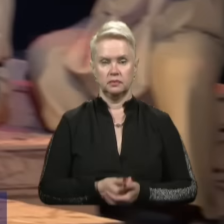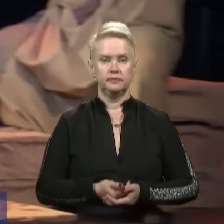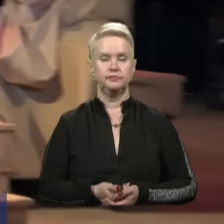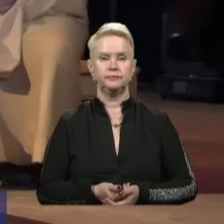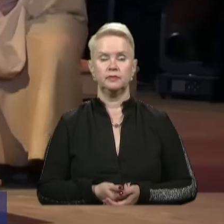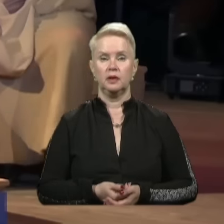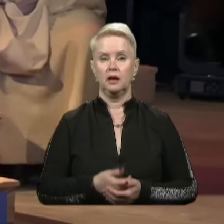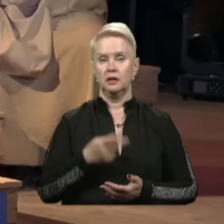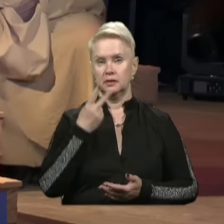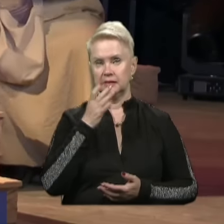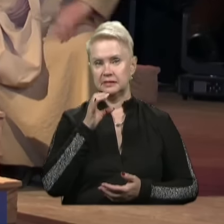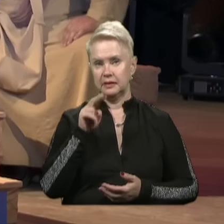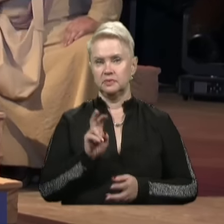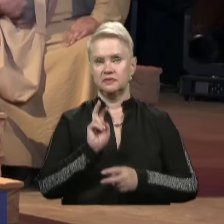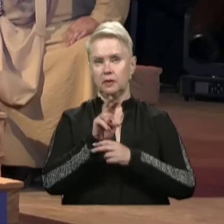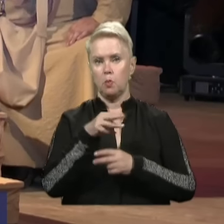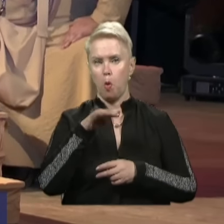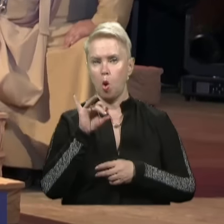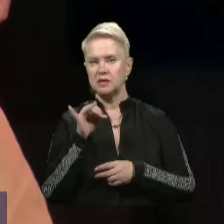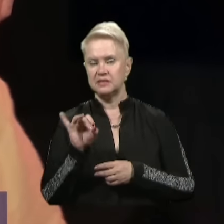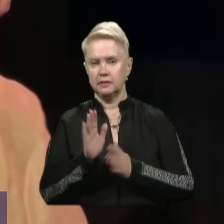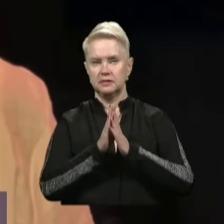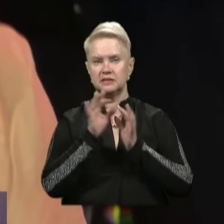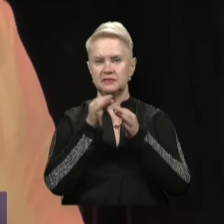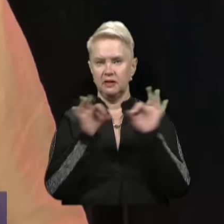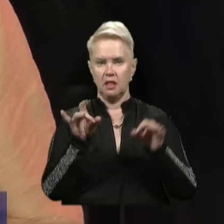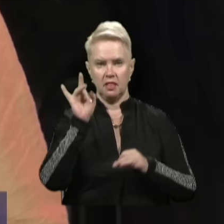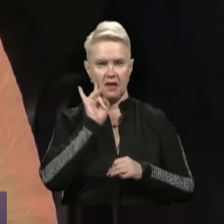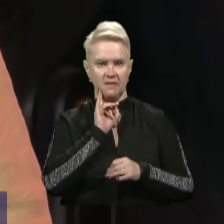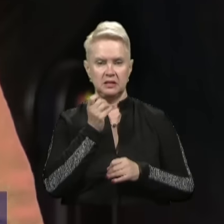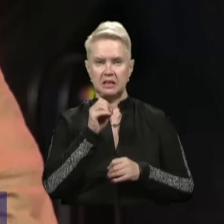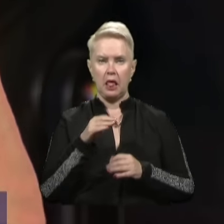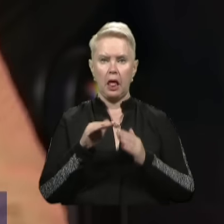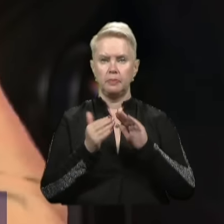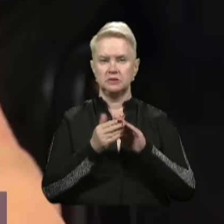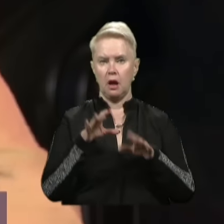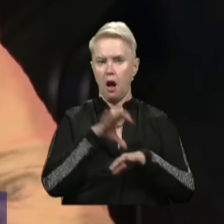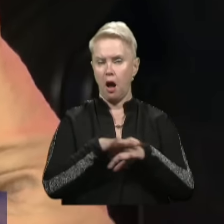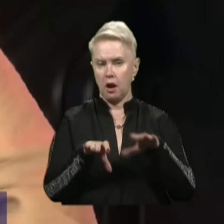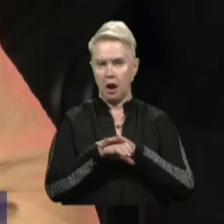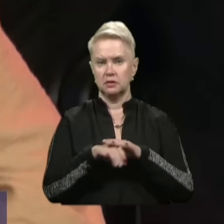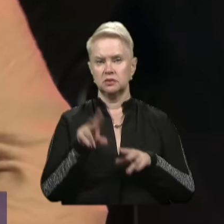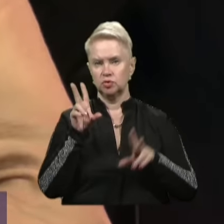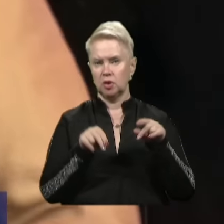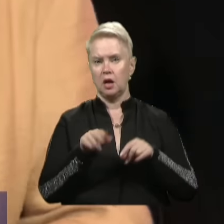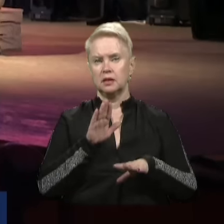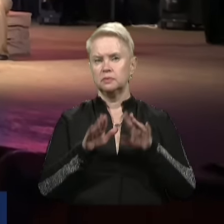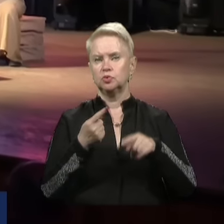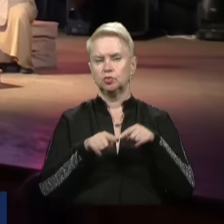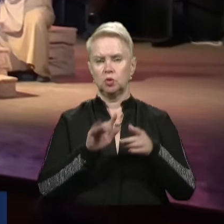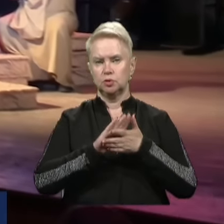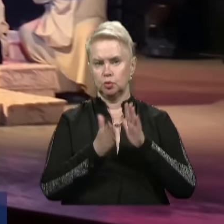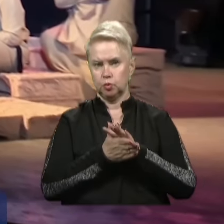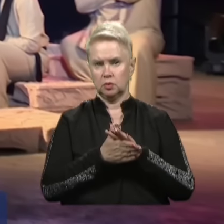За сюжетом «Сне» звернувся до Моїсея із закликом звільнити євреїв з єгипетського рабства. Драматург вважає, що ситуація